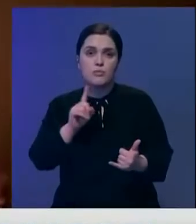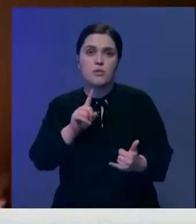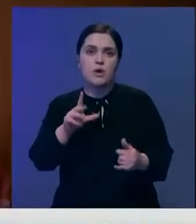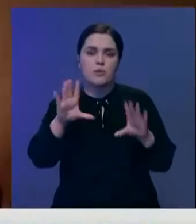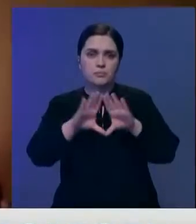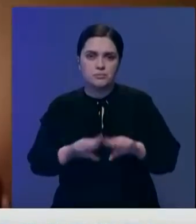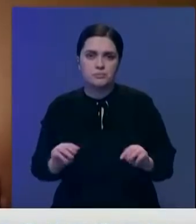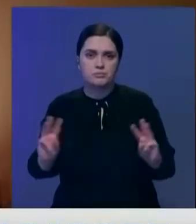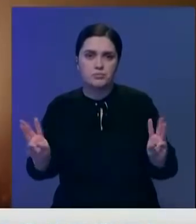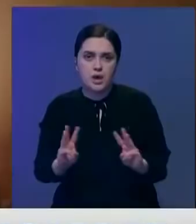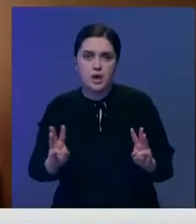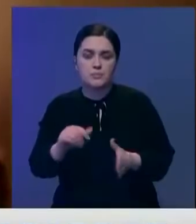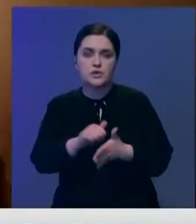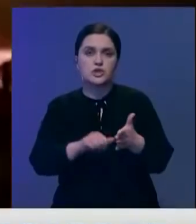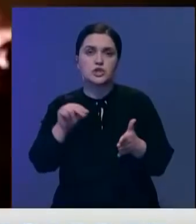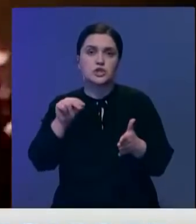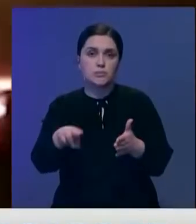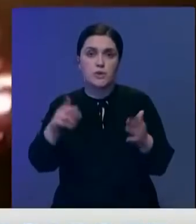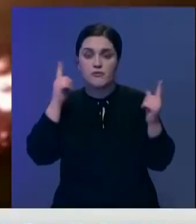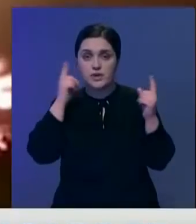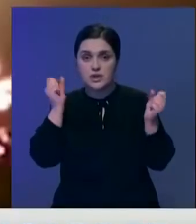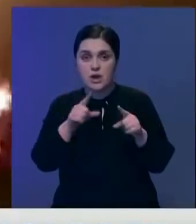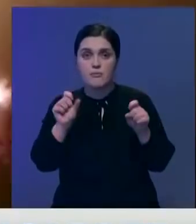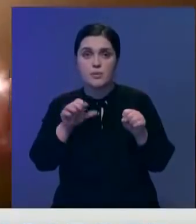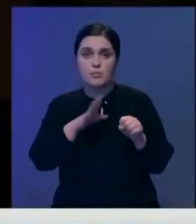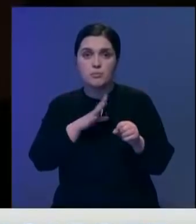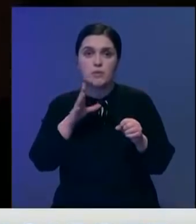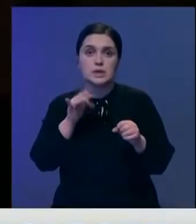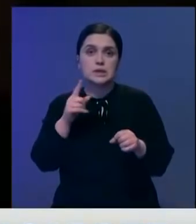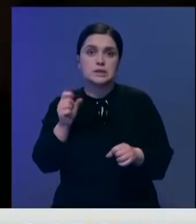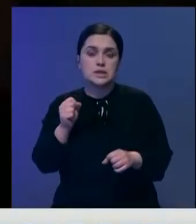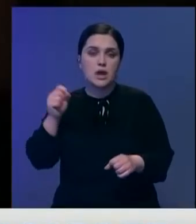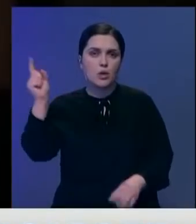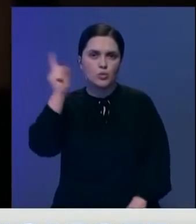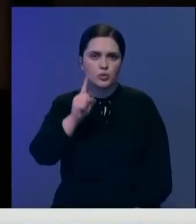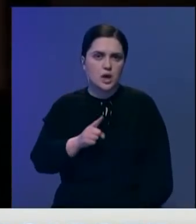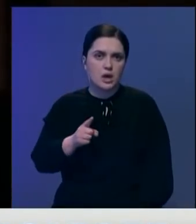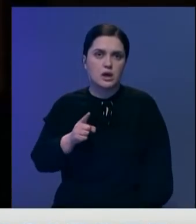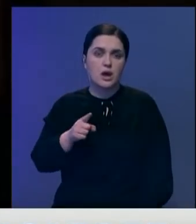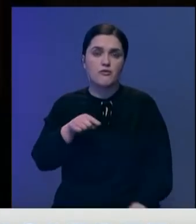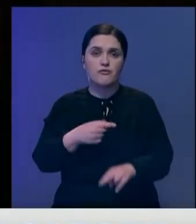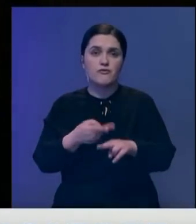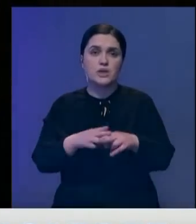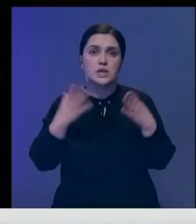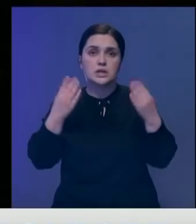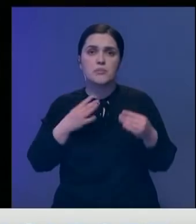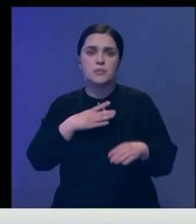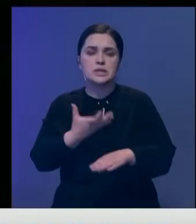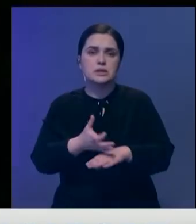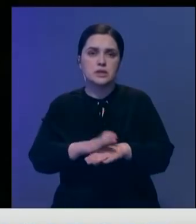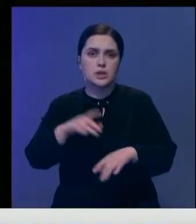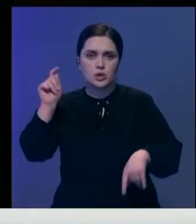ликвидировать очаги возгорания. Причины выясняют. Возможно, трагедия произошла из-за удара молнии. В этот день шел сильный дождь.